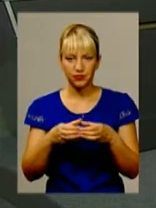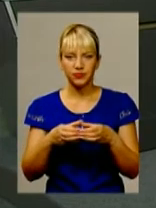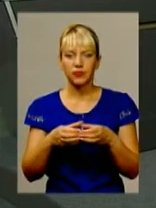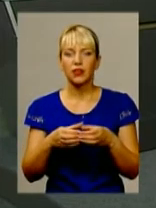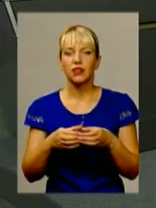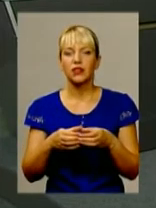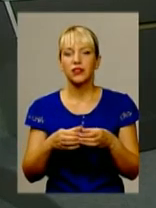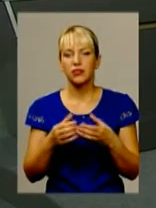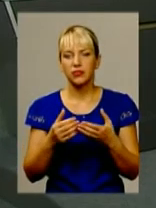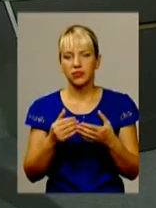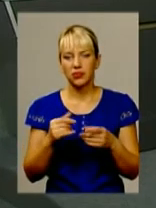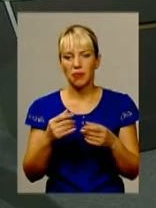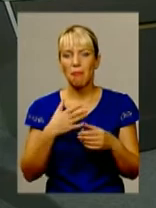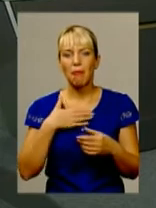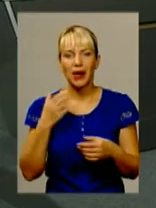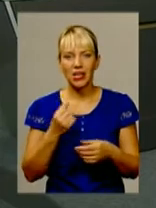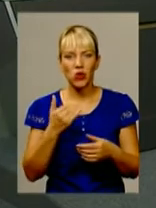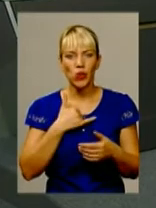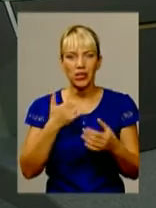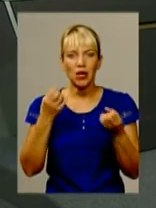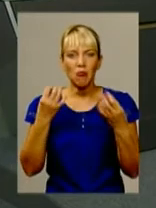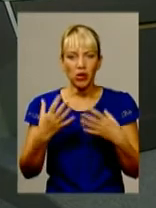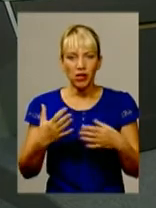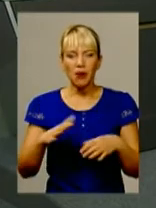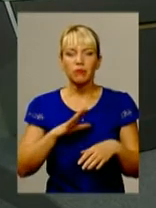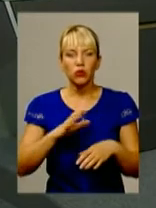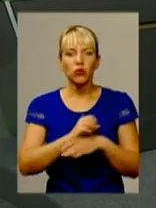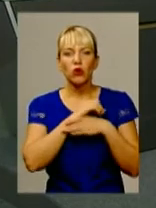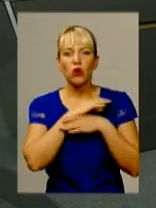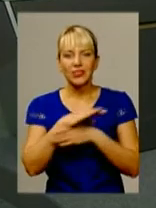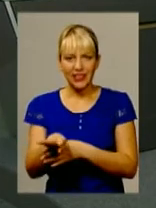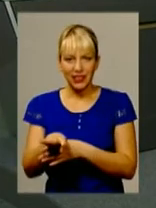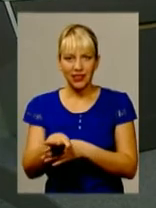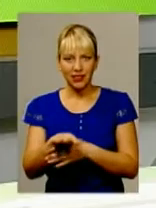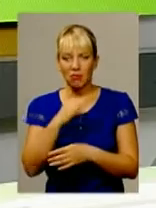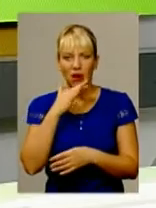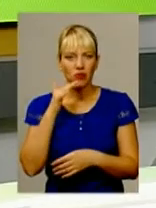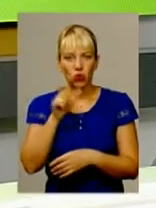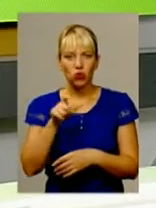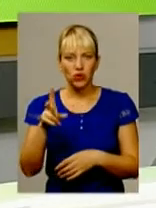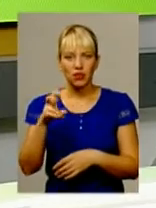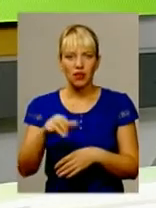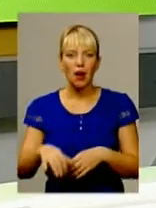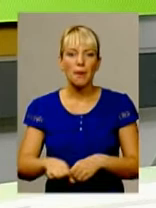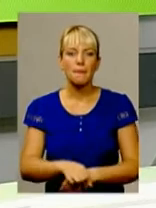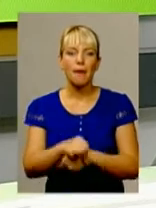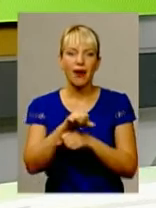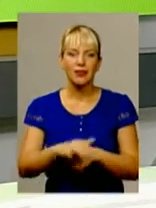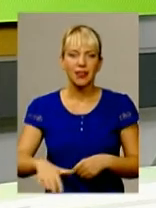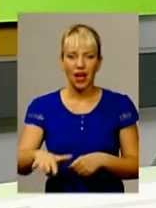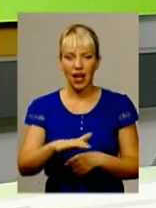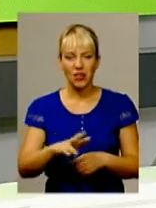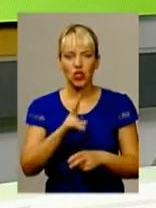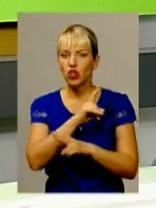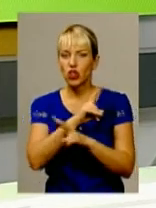сьогодні. Розумієте, претензія дуже проста. Майдан був розстріляний, ніхто не покараний. Ніхто. Прийшов певний час, і